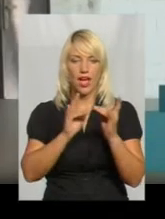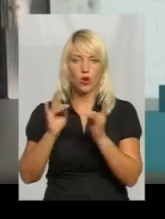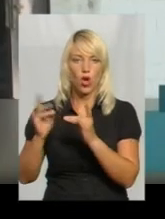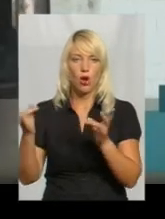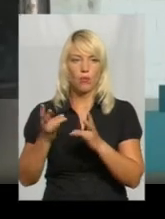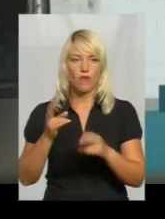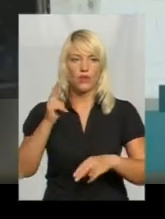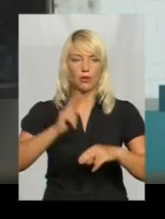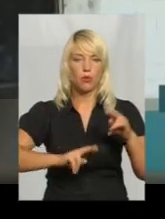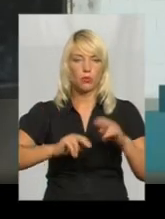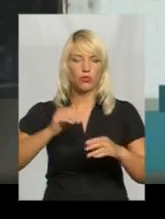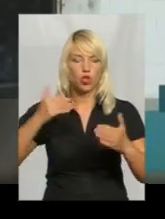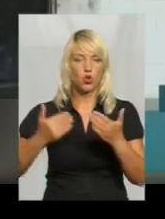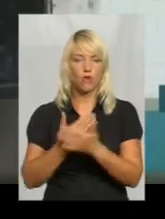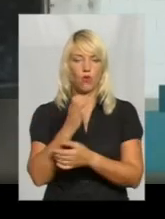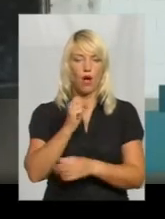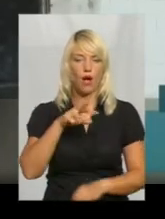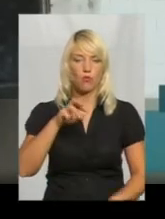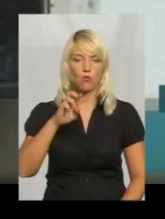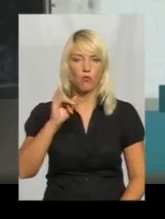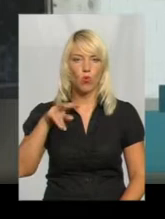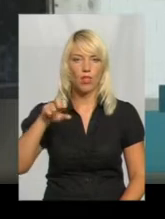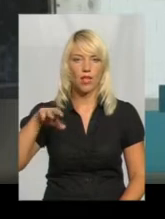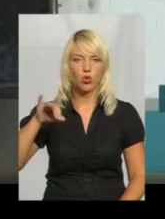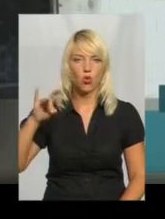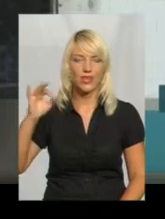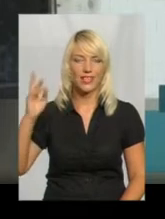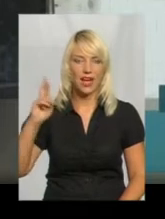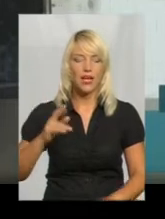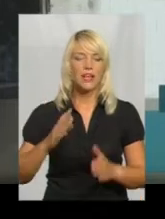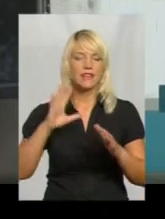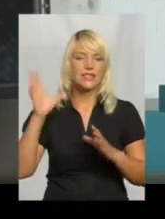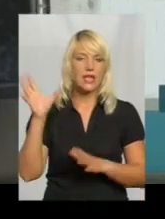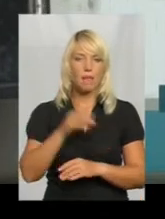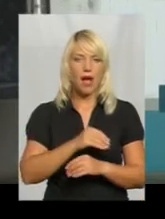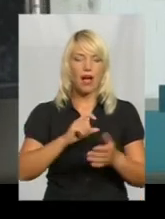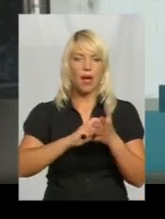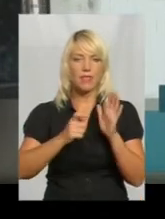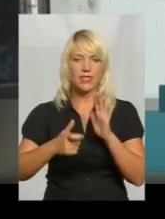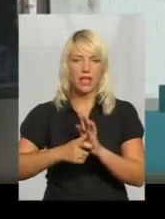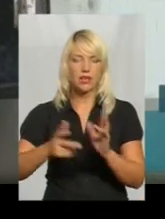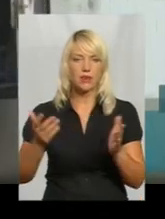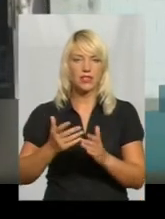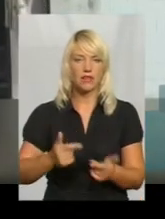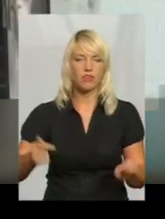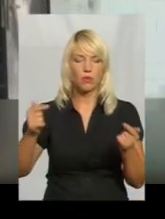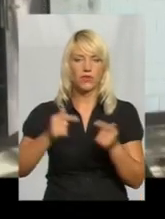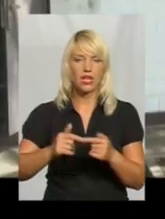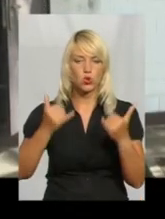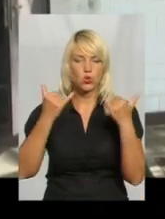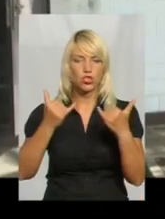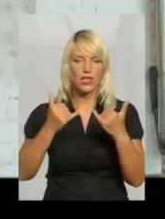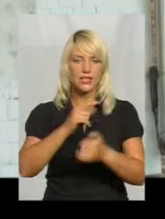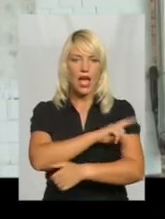типову амбулаторію з всіма кабінетами, які відповідають сучасній